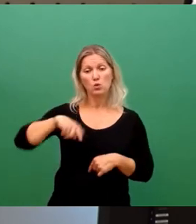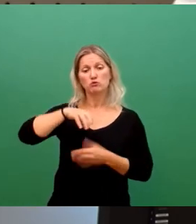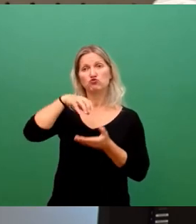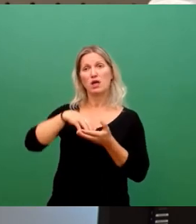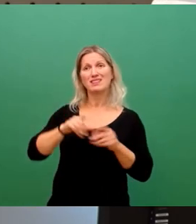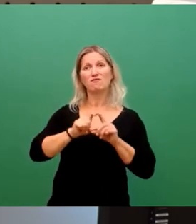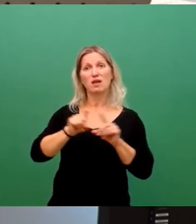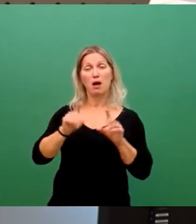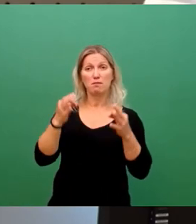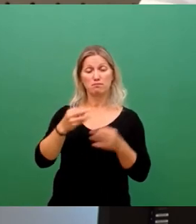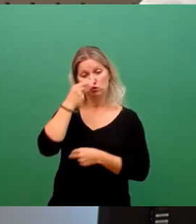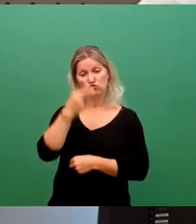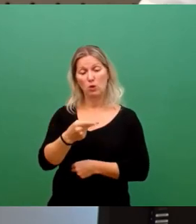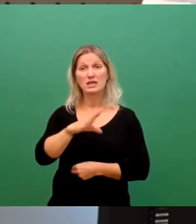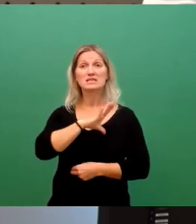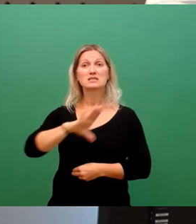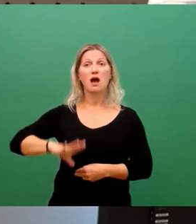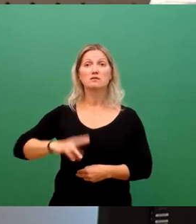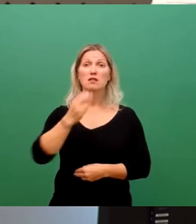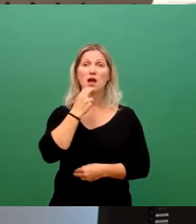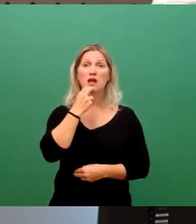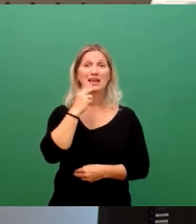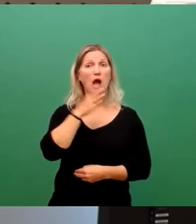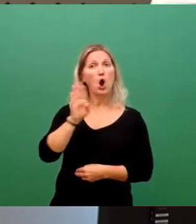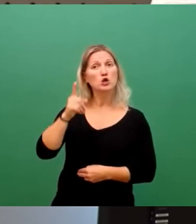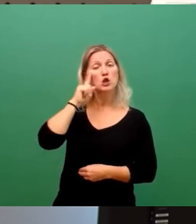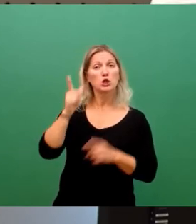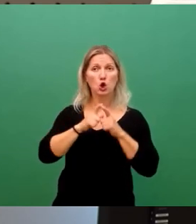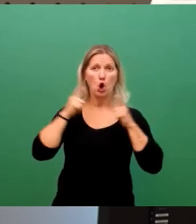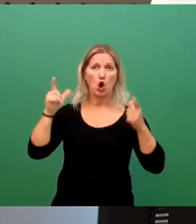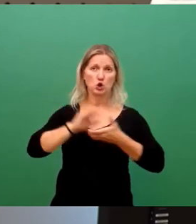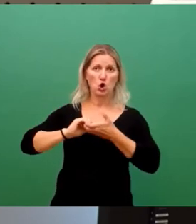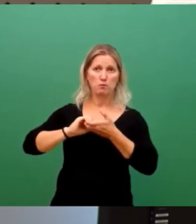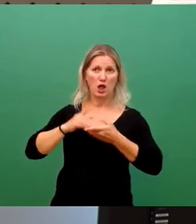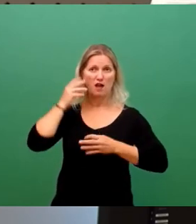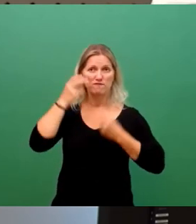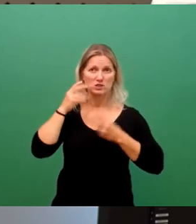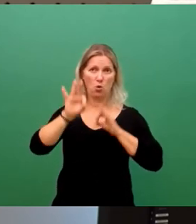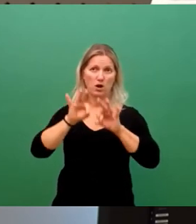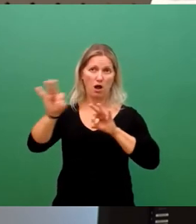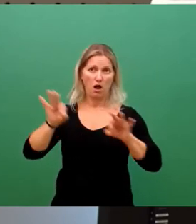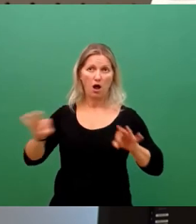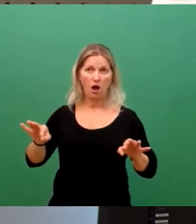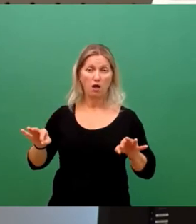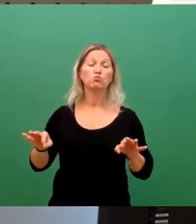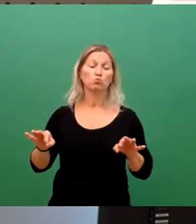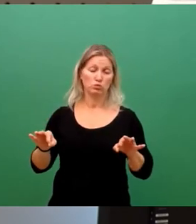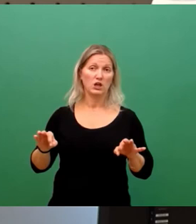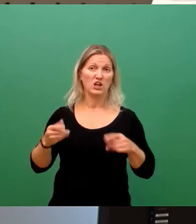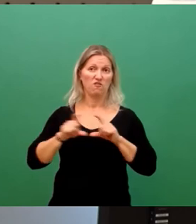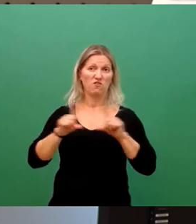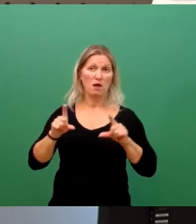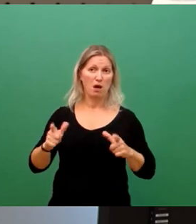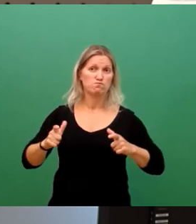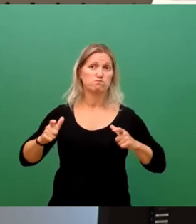Sachsen Energie ist der größte Kommunalversorger Ostdeutschlands. ist ein sehr, sehr großes und auch, glaube ich, schlagkräftiges Unternehmen, wo aber